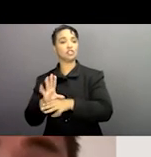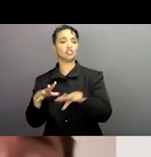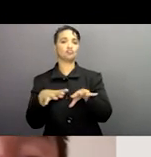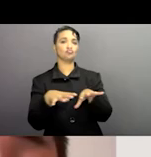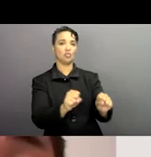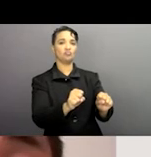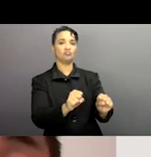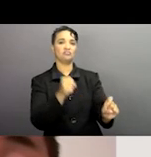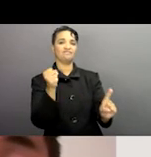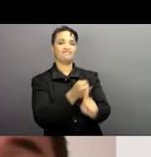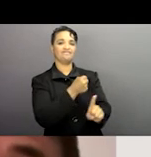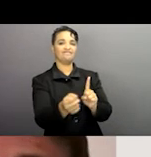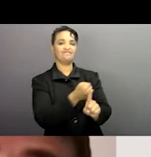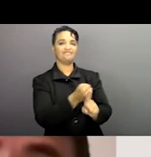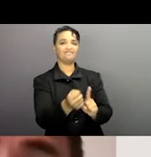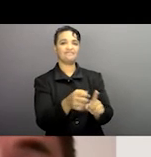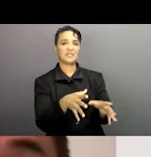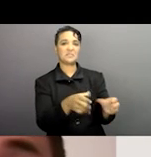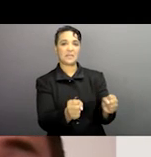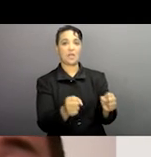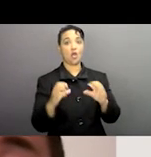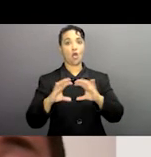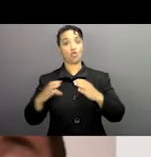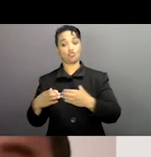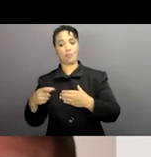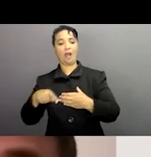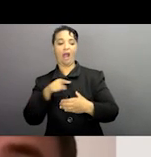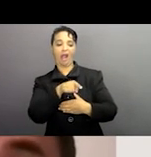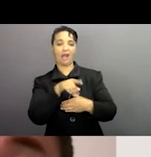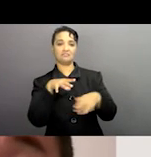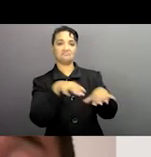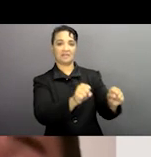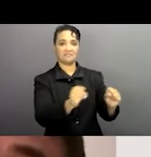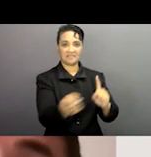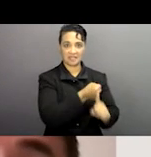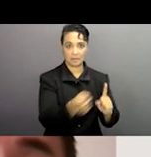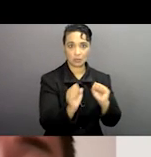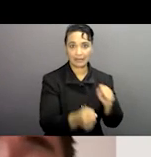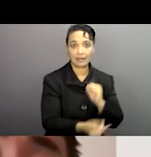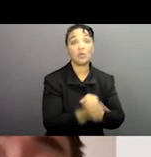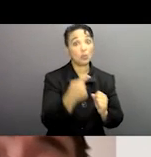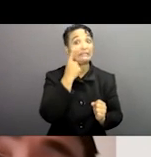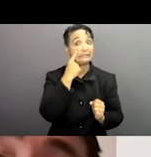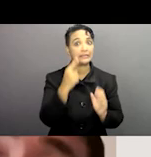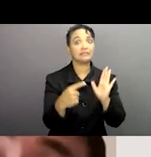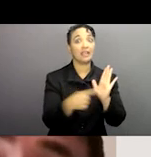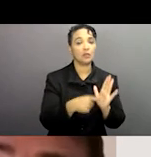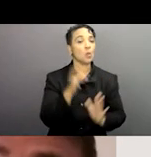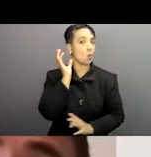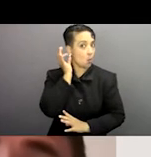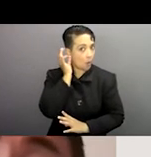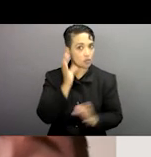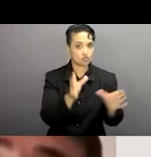'ils pourraient être donc exploités par des criminels ou par des groupes organisés criminels donc il y a cette probabilité nous avons certaines